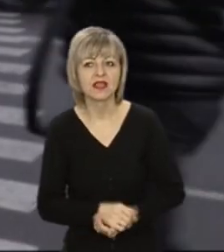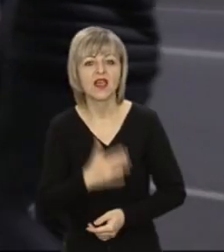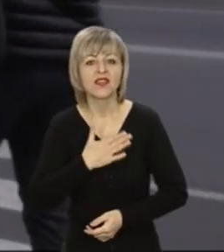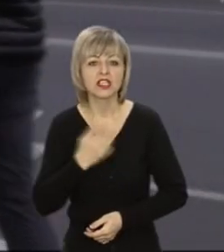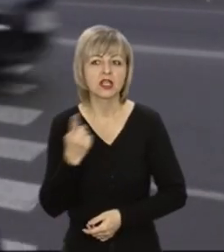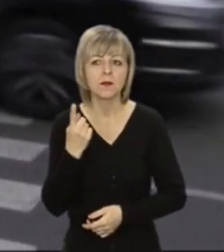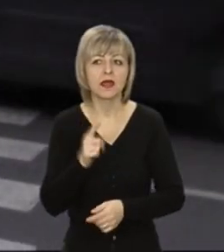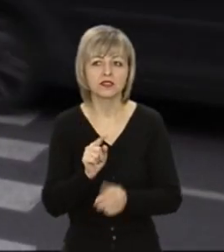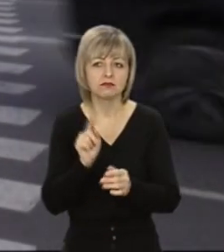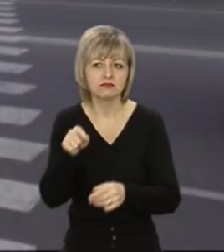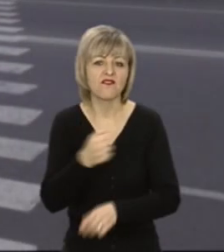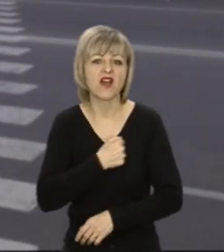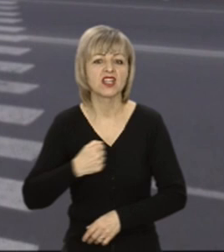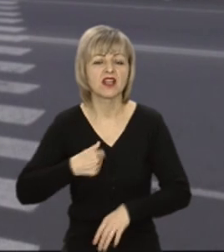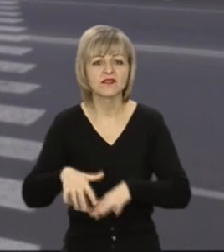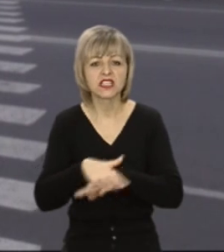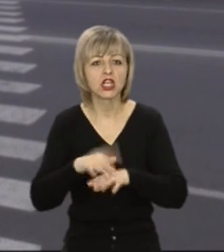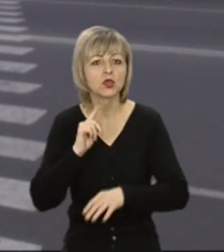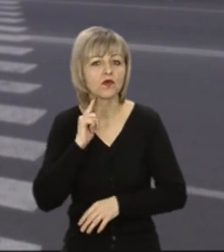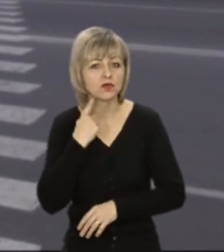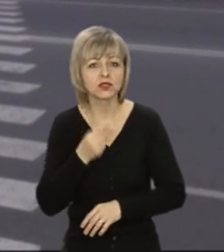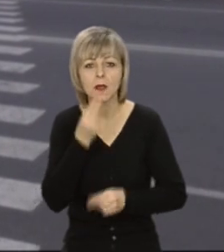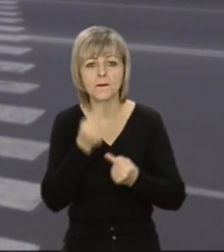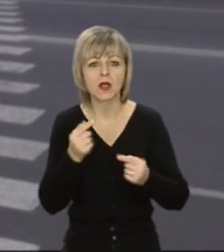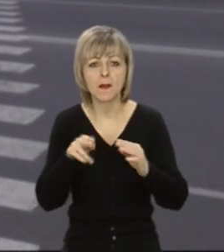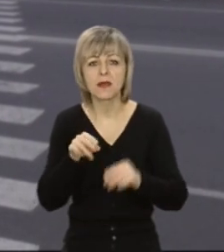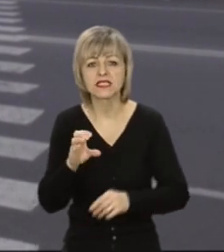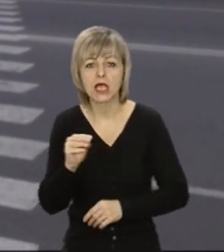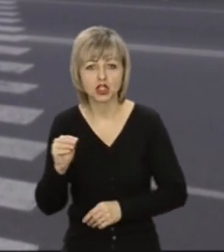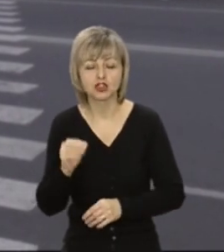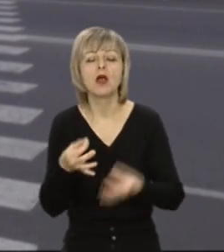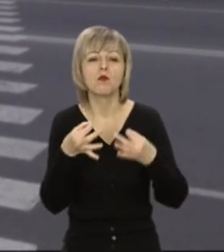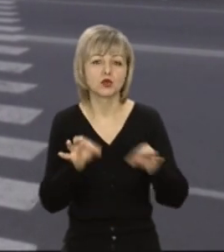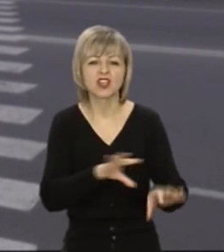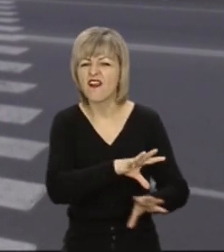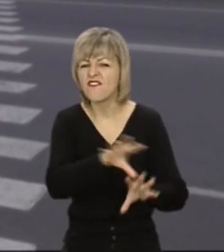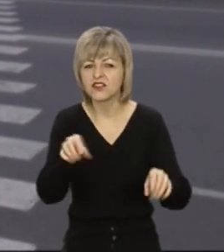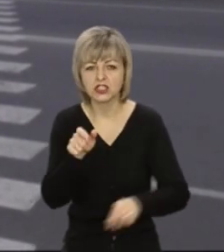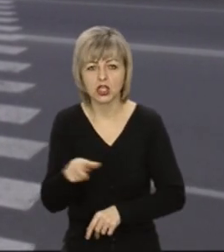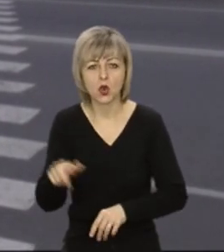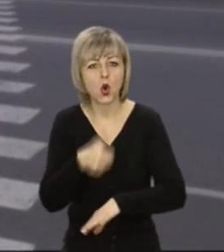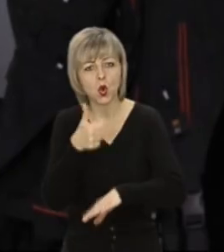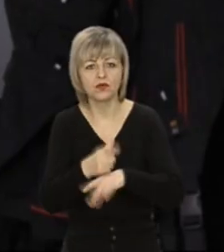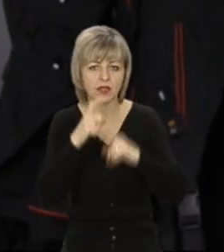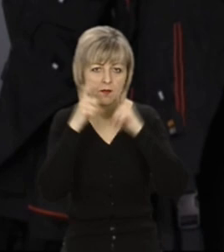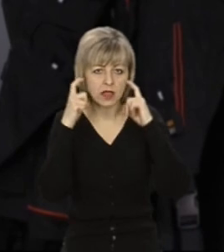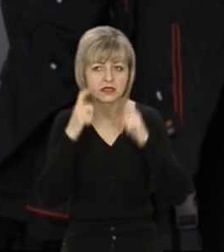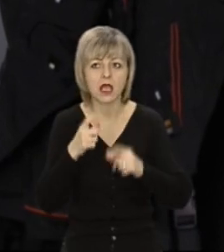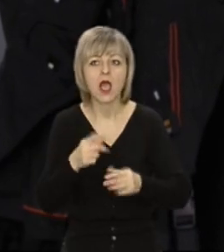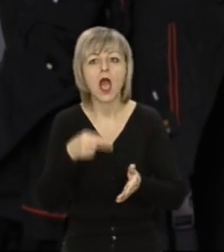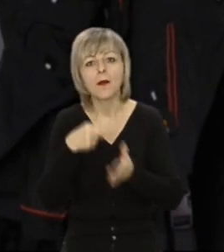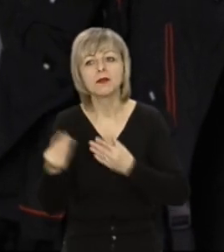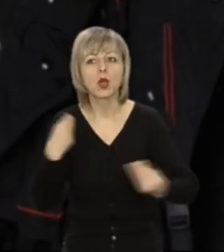Наша перша зупинка – Варшавський ринок у Луцьку. На продовольчий пасаж, що поруч, пускають усіх. Головне – бути у масті. А от